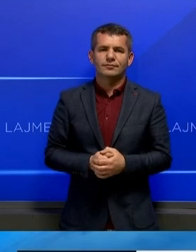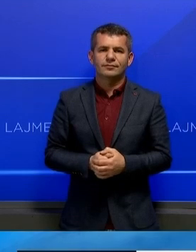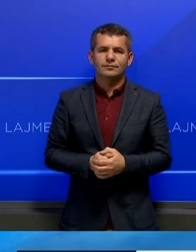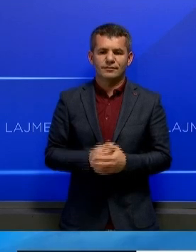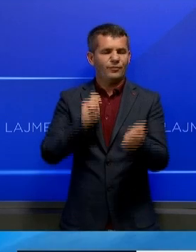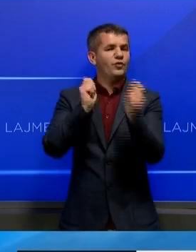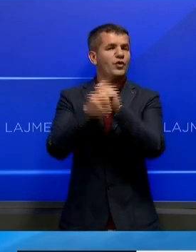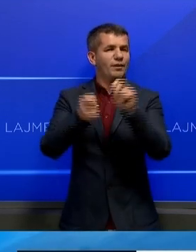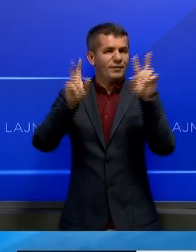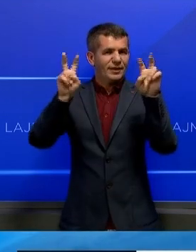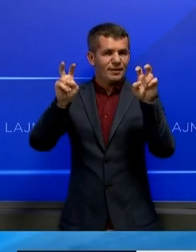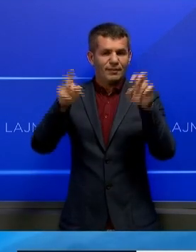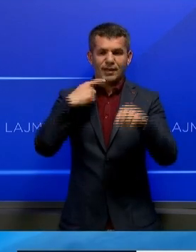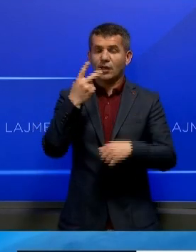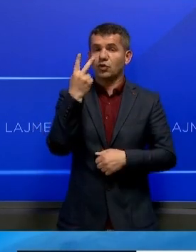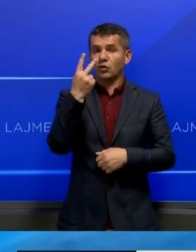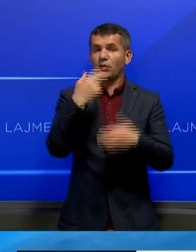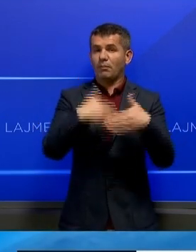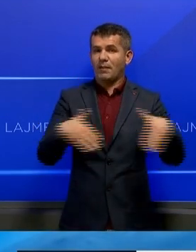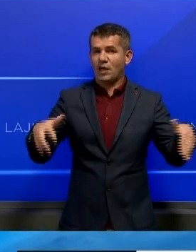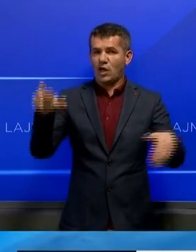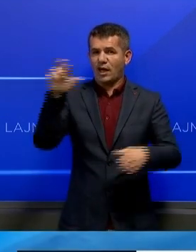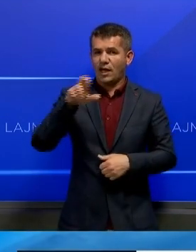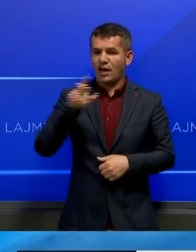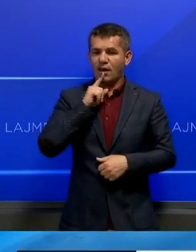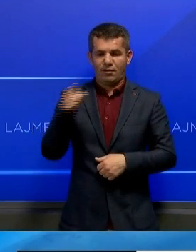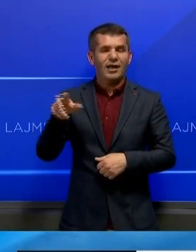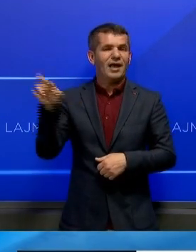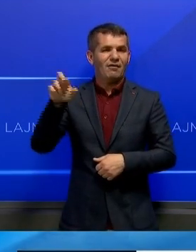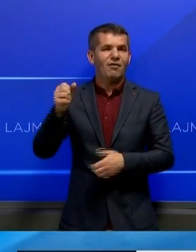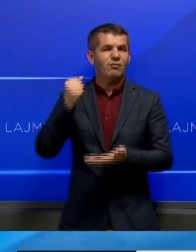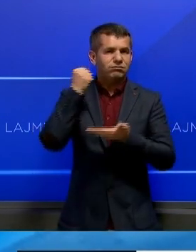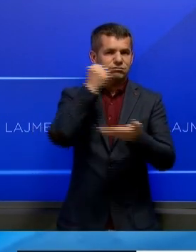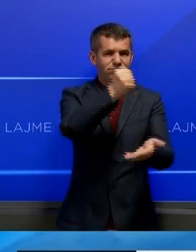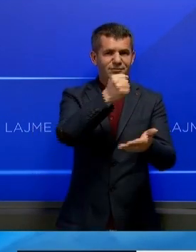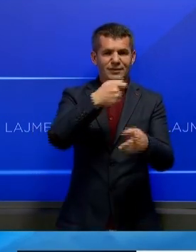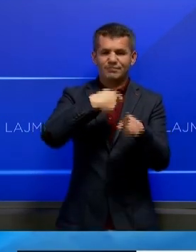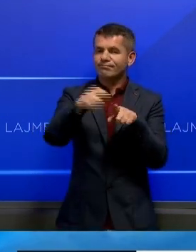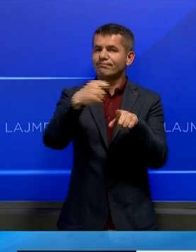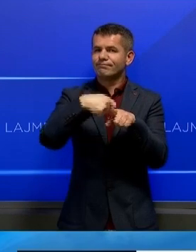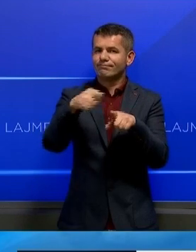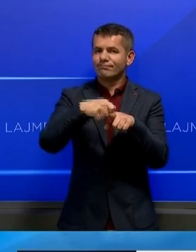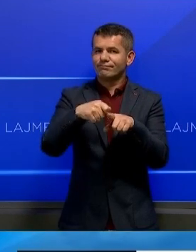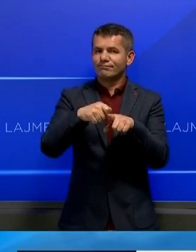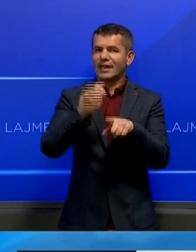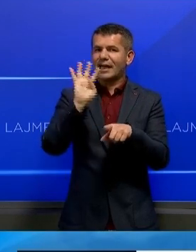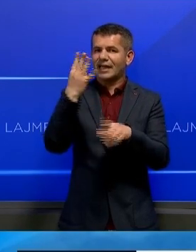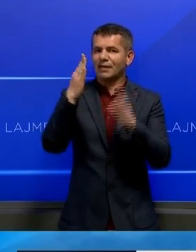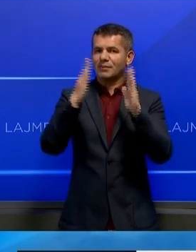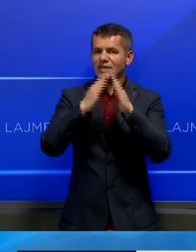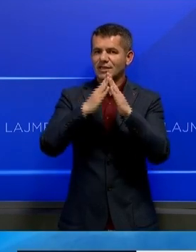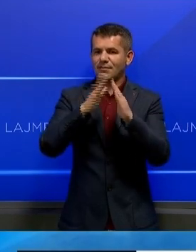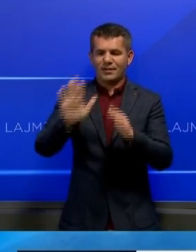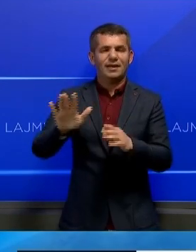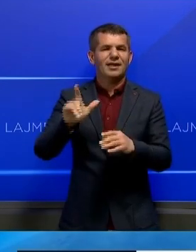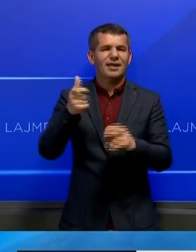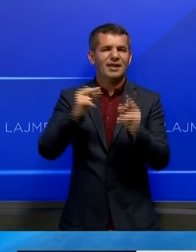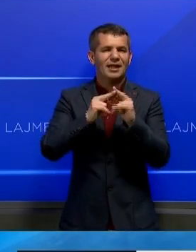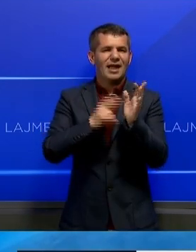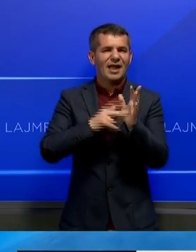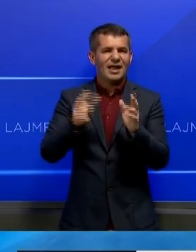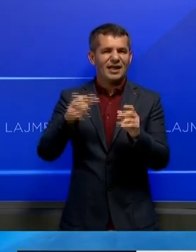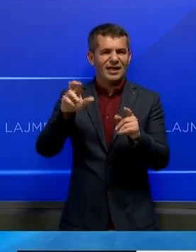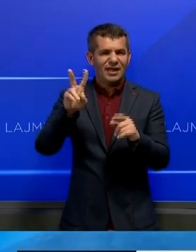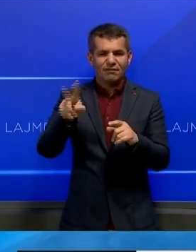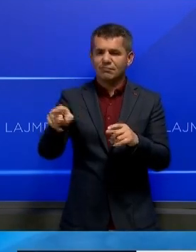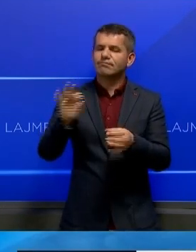Ndrojmë tem, 2 milion euro do t'i investoj Bashkimi Europian në rindërtimin e 14 shtëpive në Janjev, në mnyrë